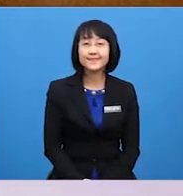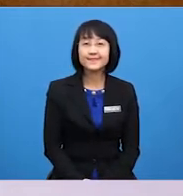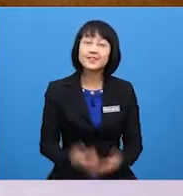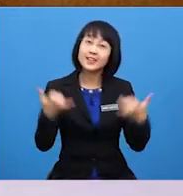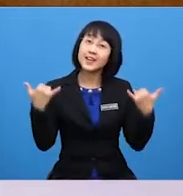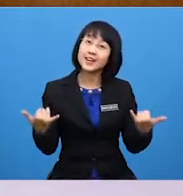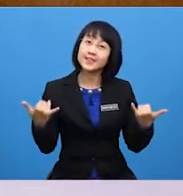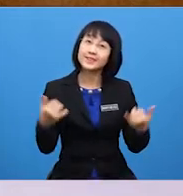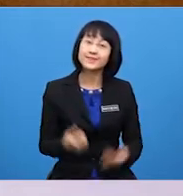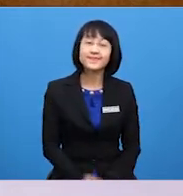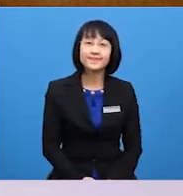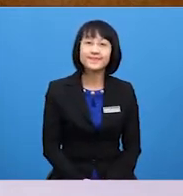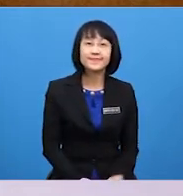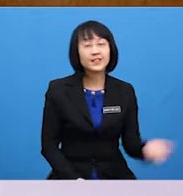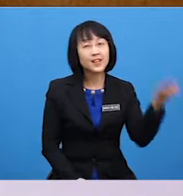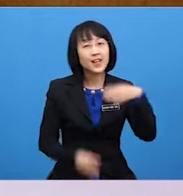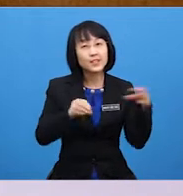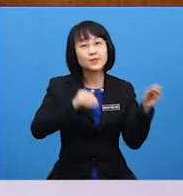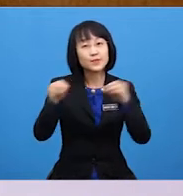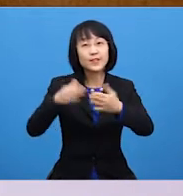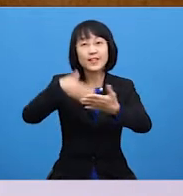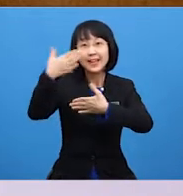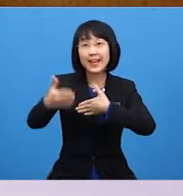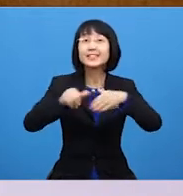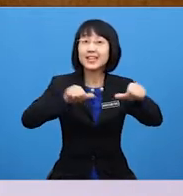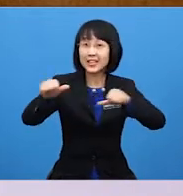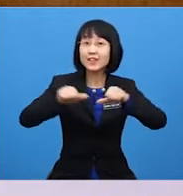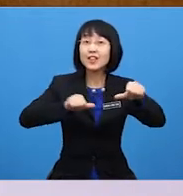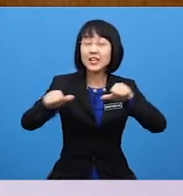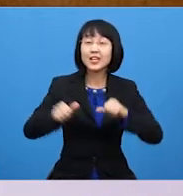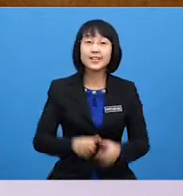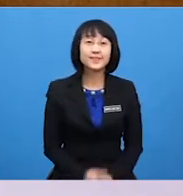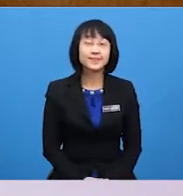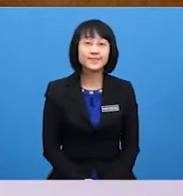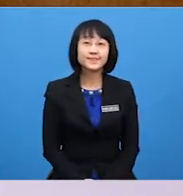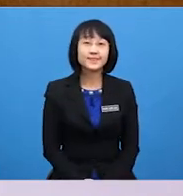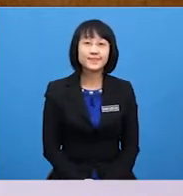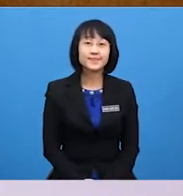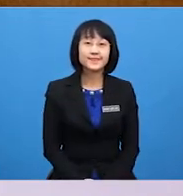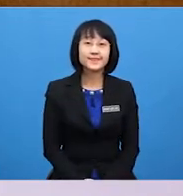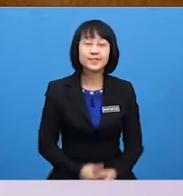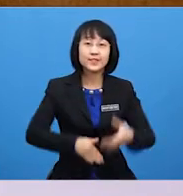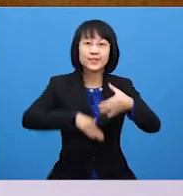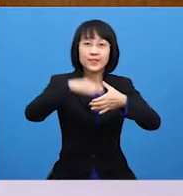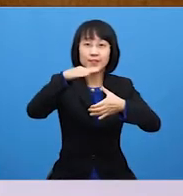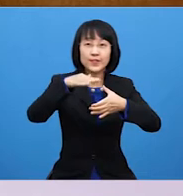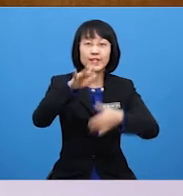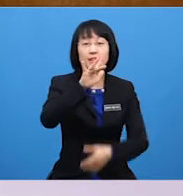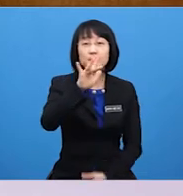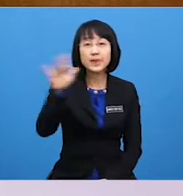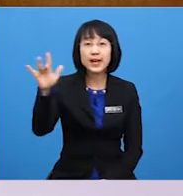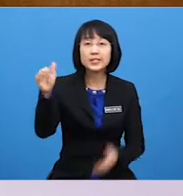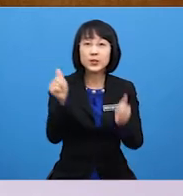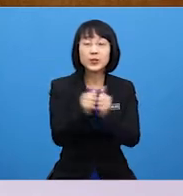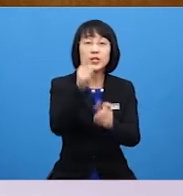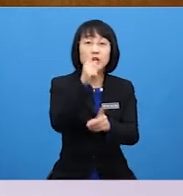Now Let's move to the next activity Fill in the blanks With